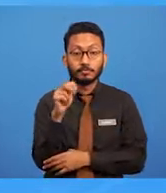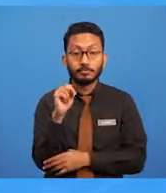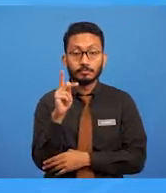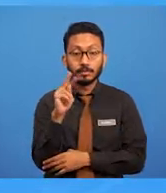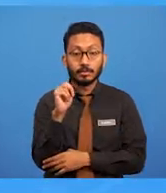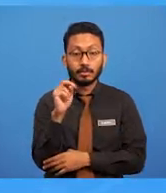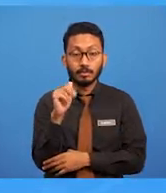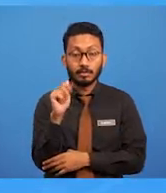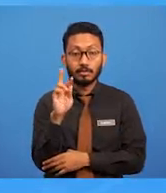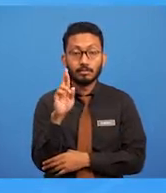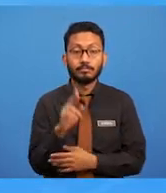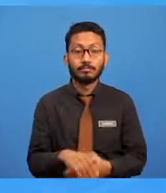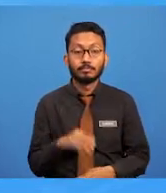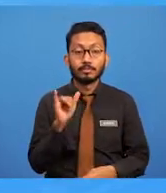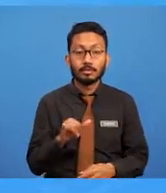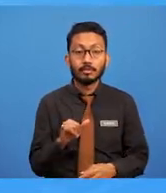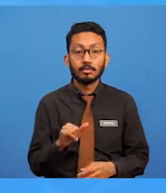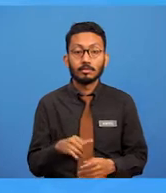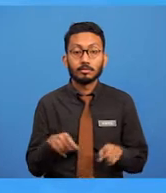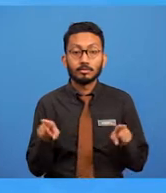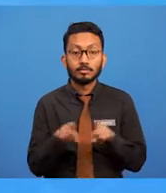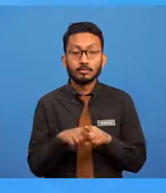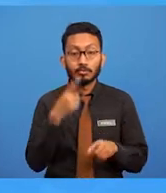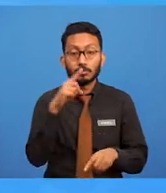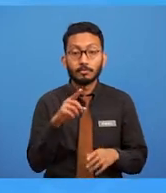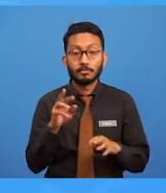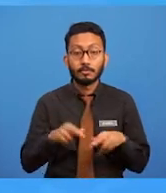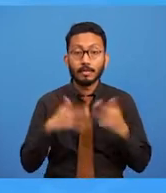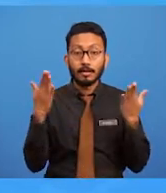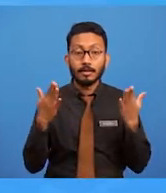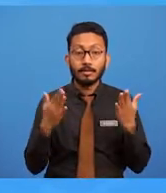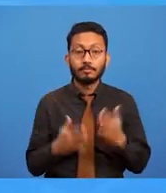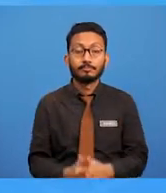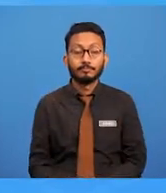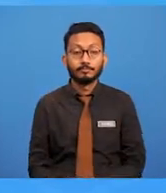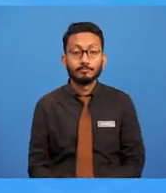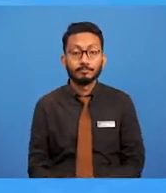berayaan? Saya dah berikan beberapa konsep warna sebentar tadi.